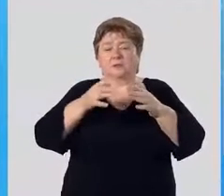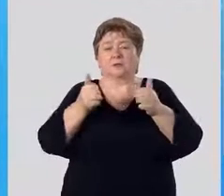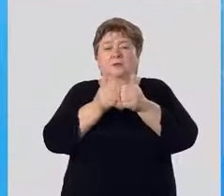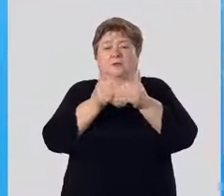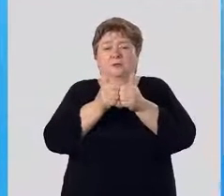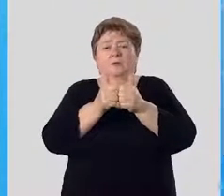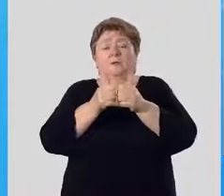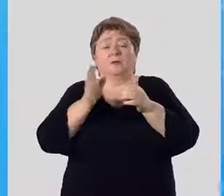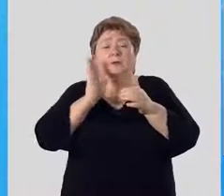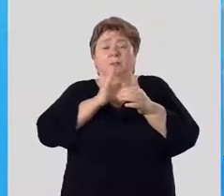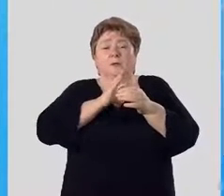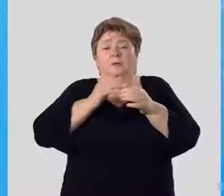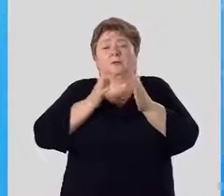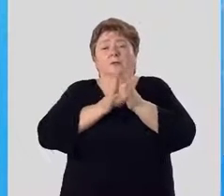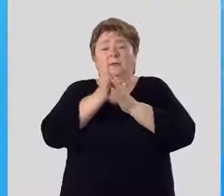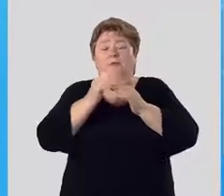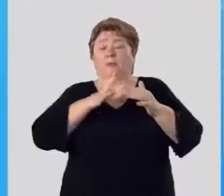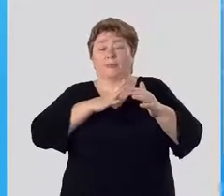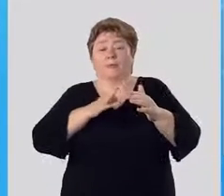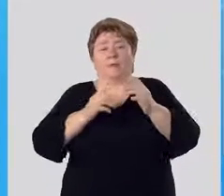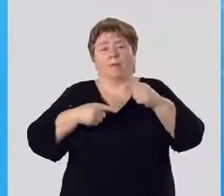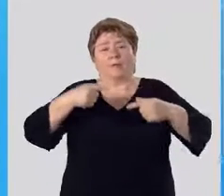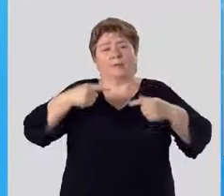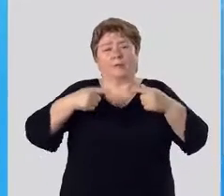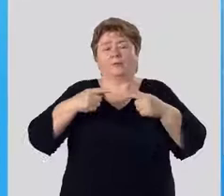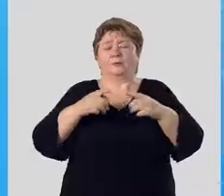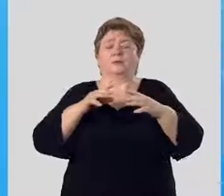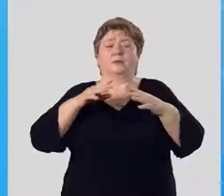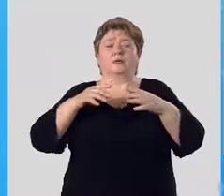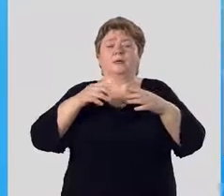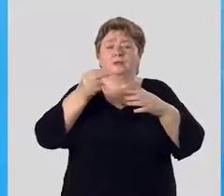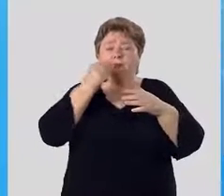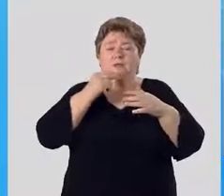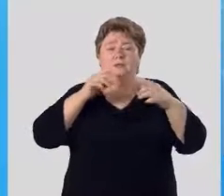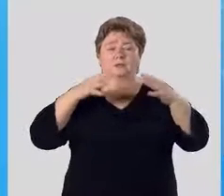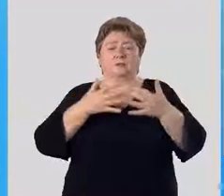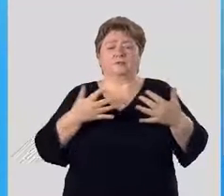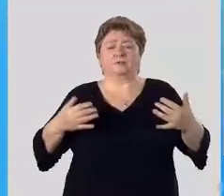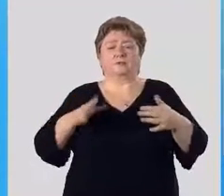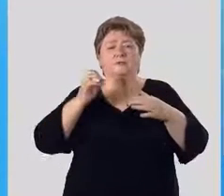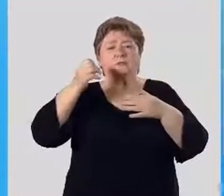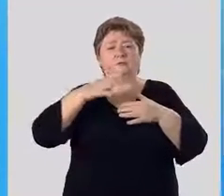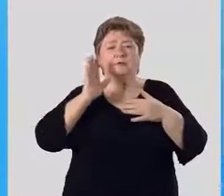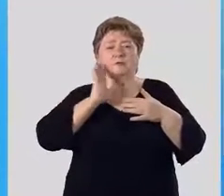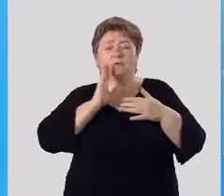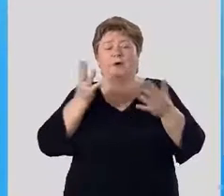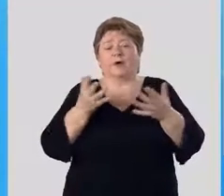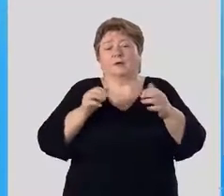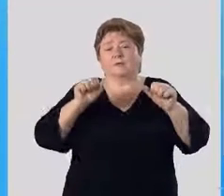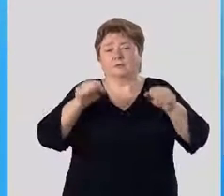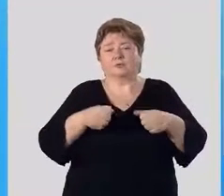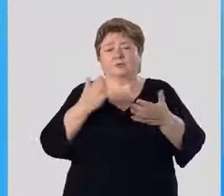с материнским растением и не было конкуренции за питательные вещества, свет и воду. Какие же